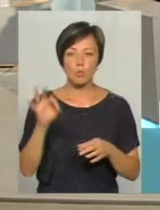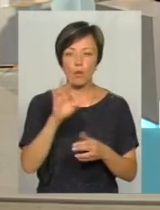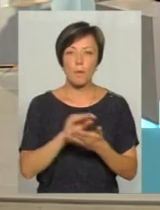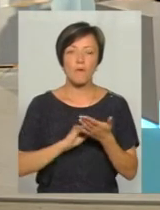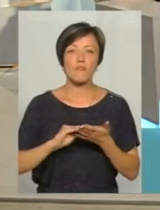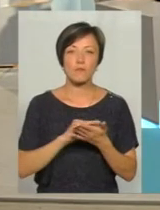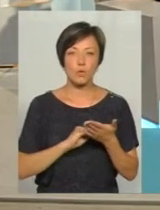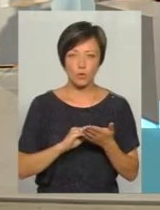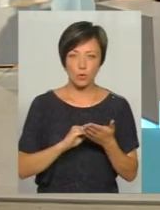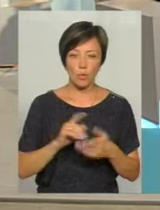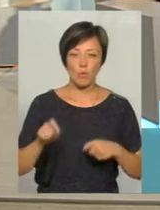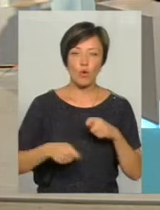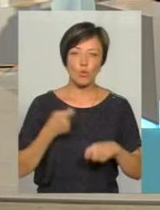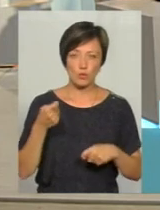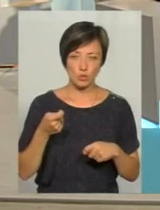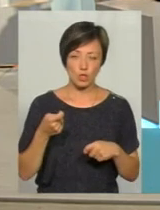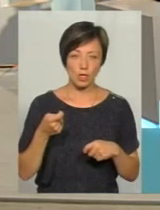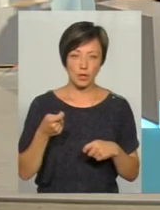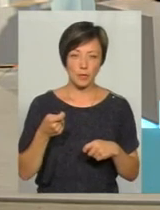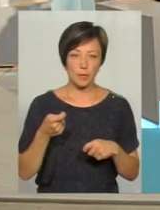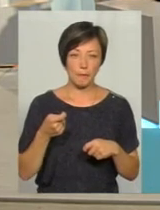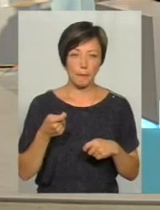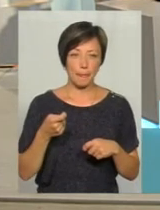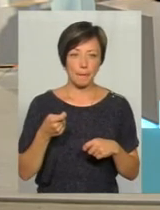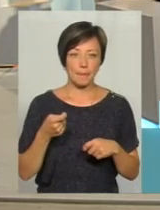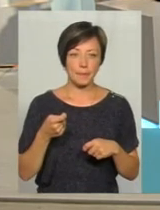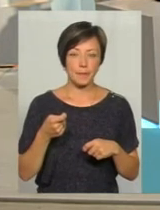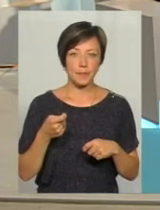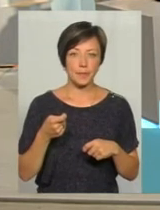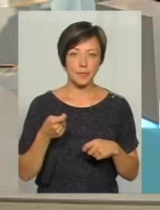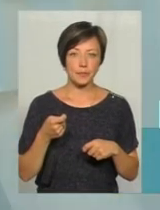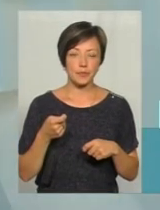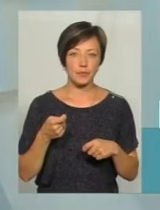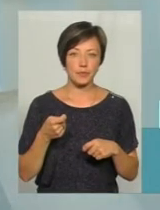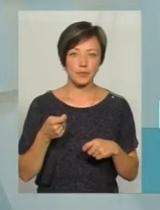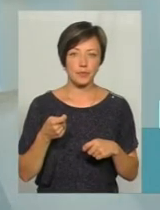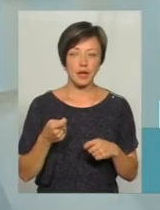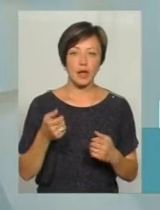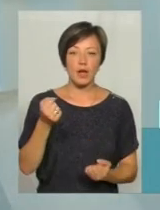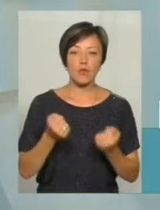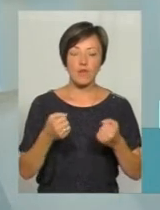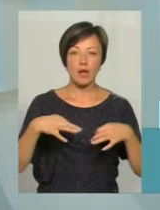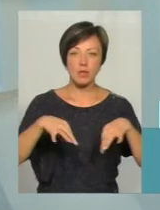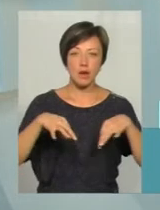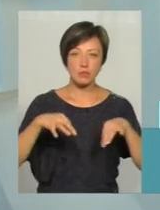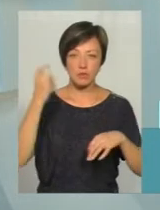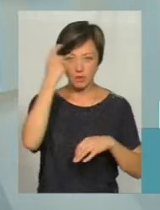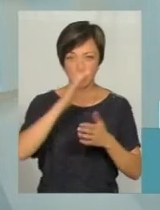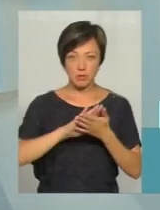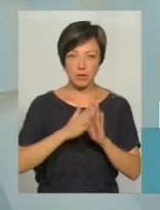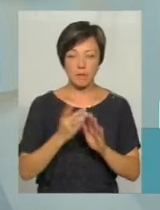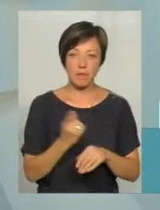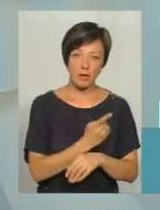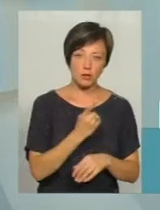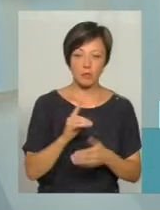правопорушення щодо керування транспортним засобом на поврязаному стані?